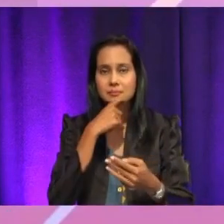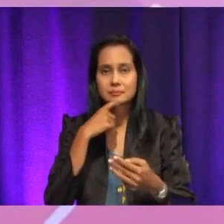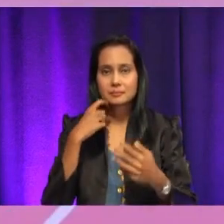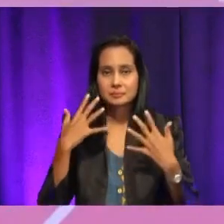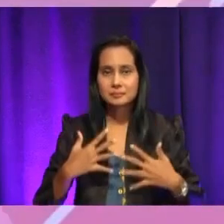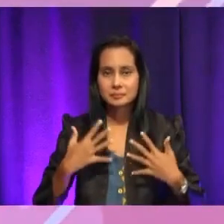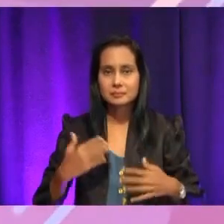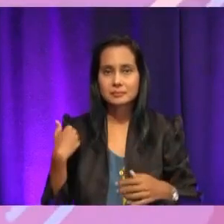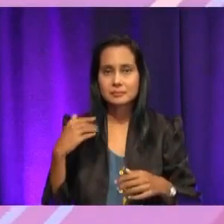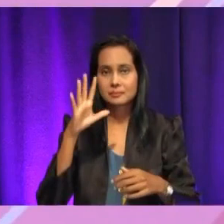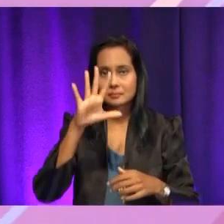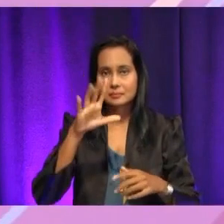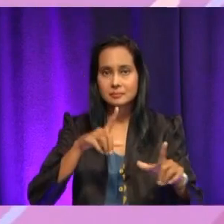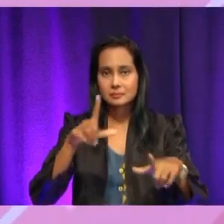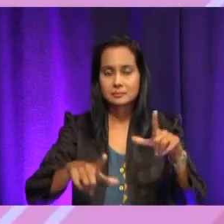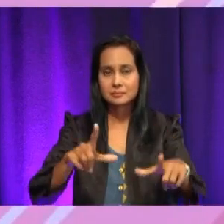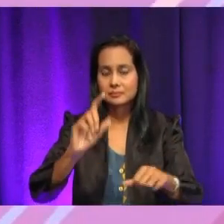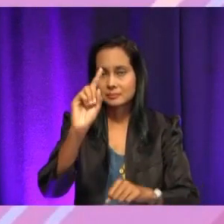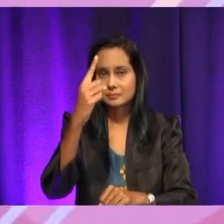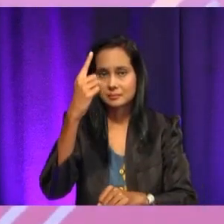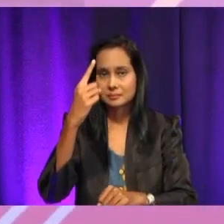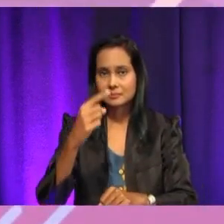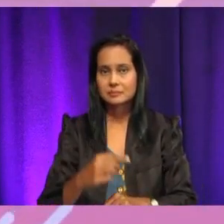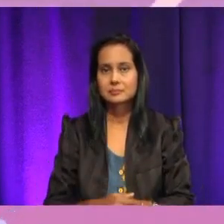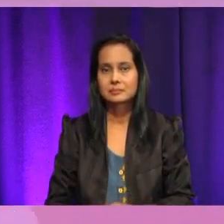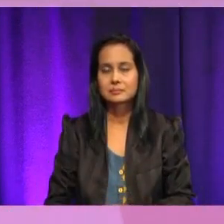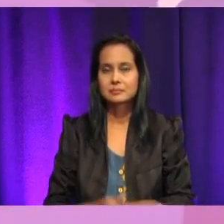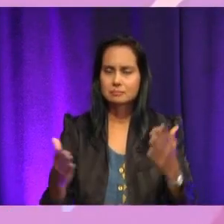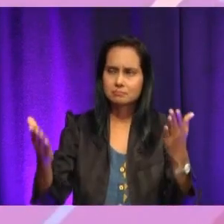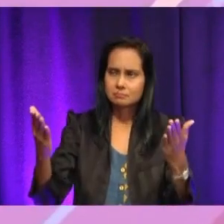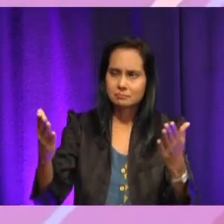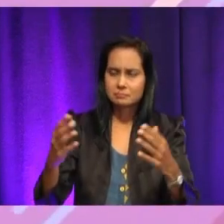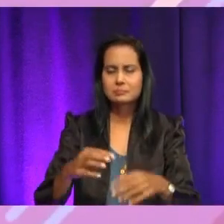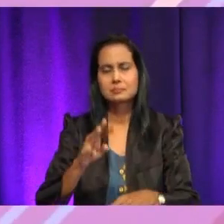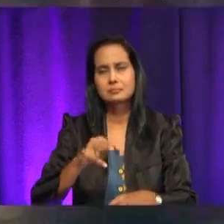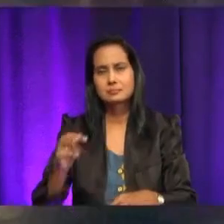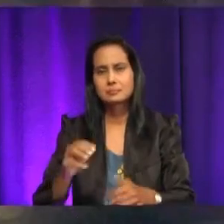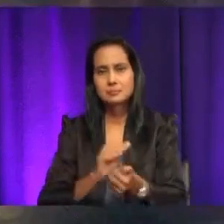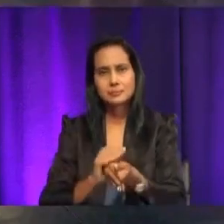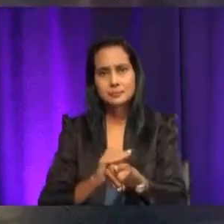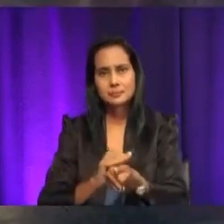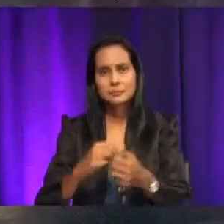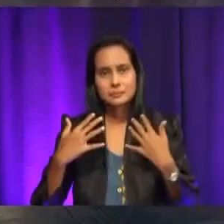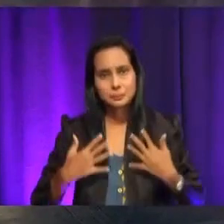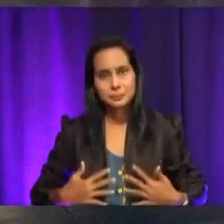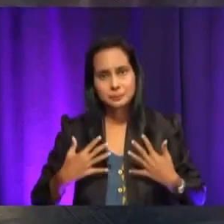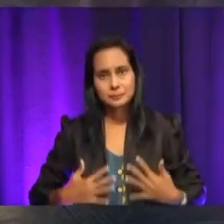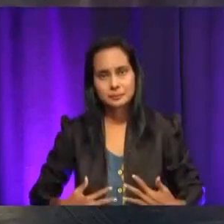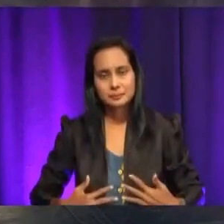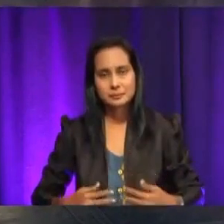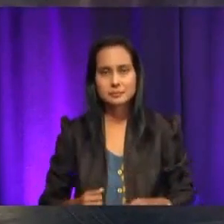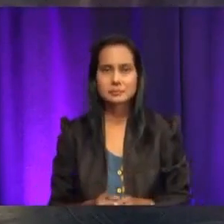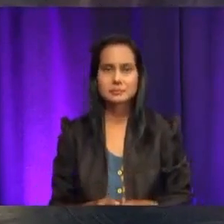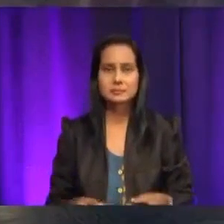Jadi, maksudnya pengering lebih mudah berbanding dengan mesin pencuci pakaian. Jadi, cikgu nak bagi token enam